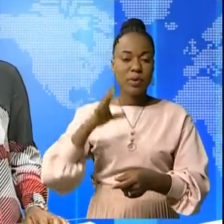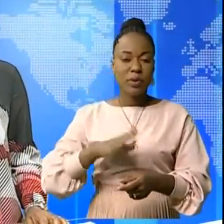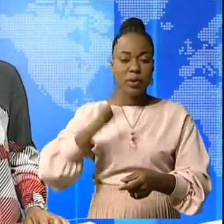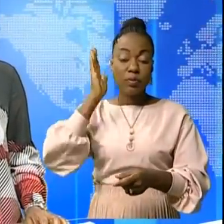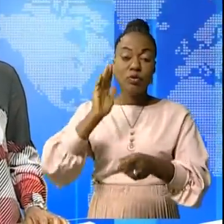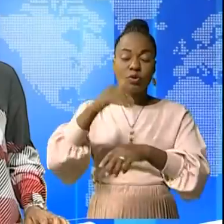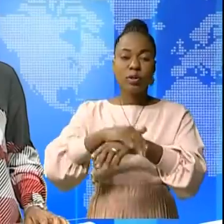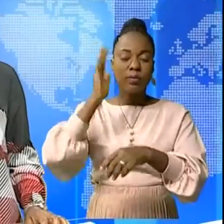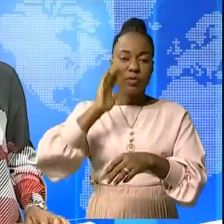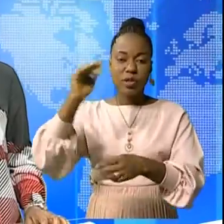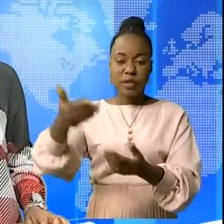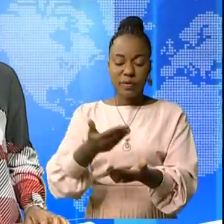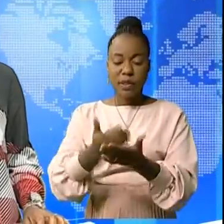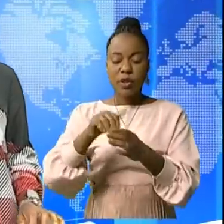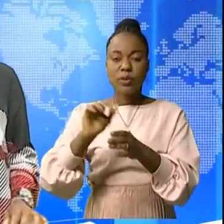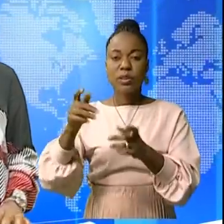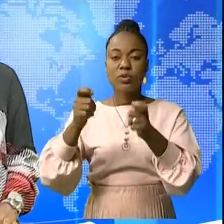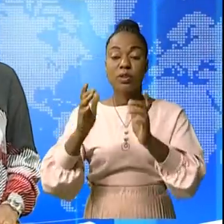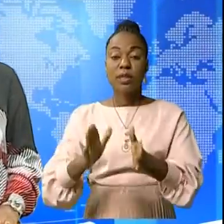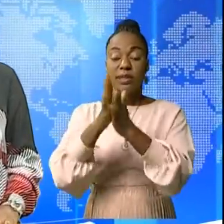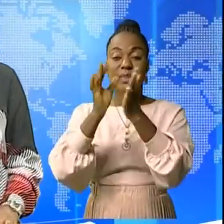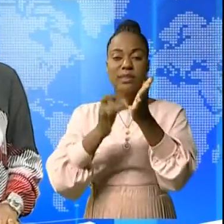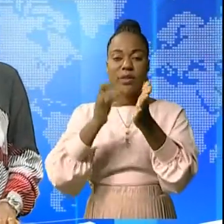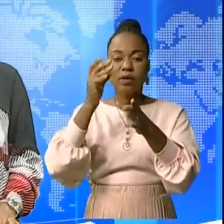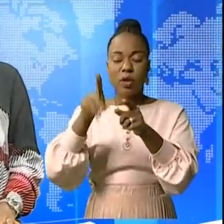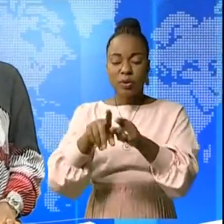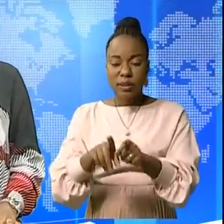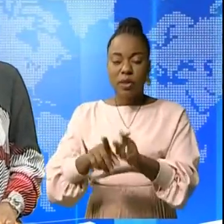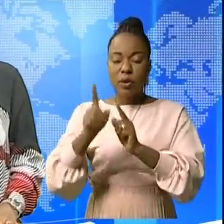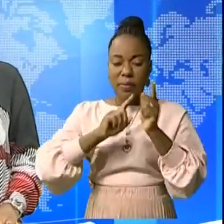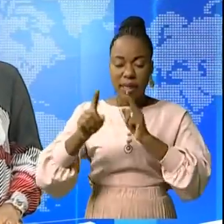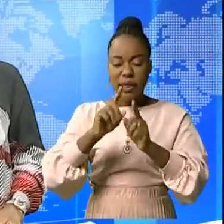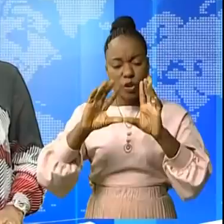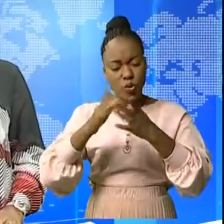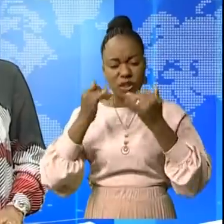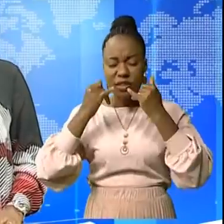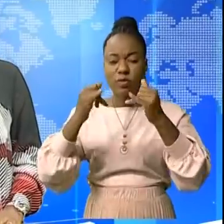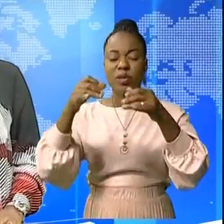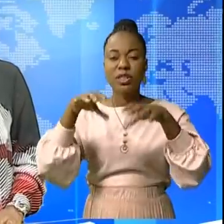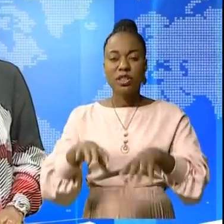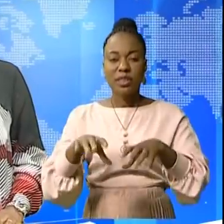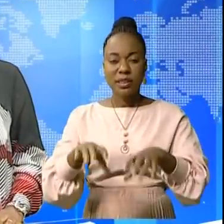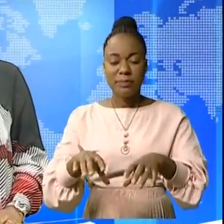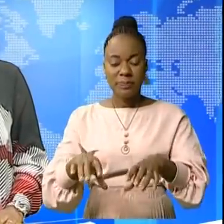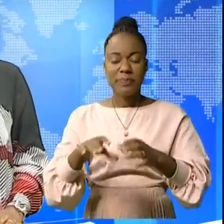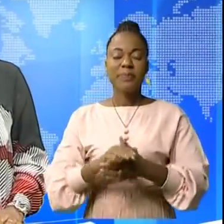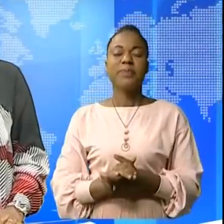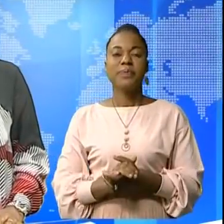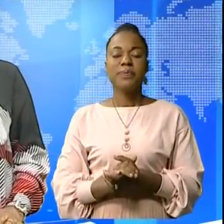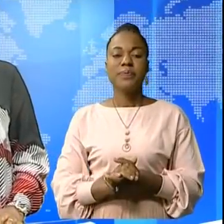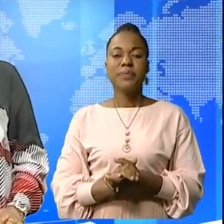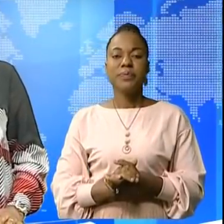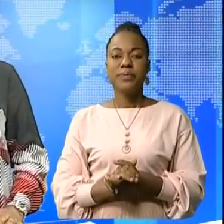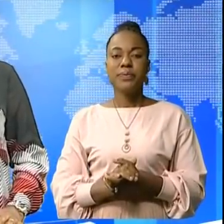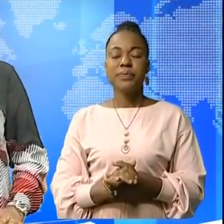bonsoir et bienvenue dans cette édition de 19h qui fera la ronde de l'actualité à travers la République démocratique du